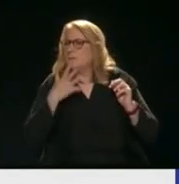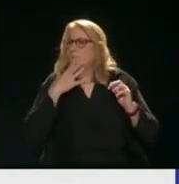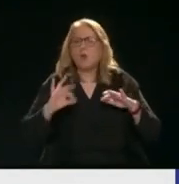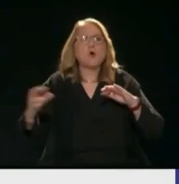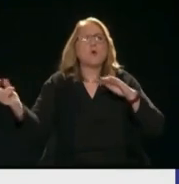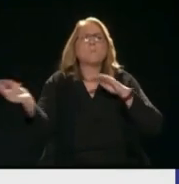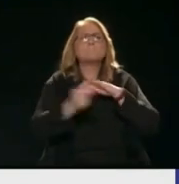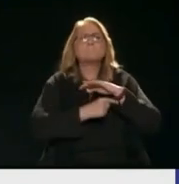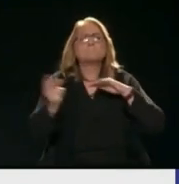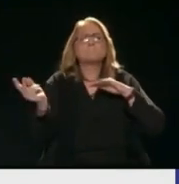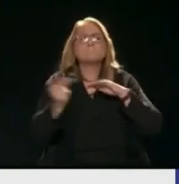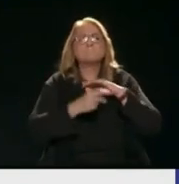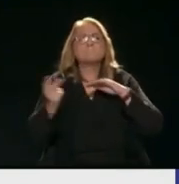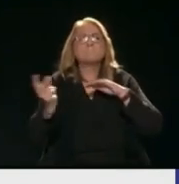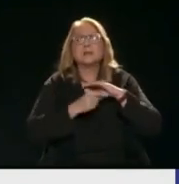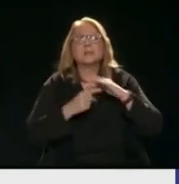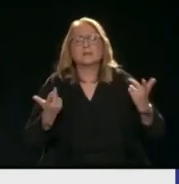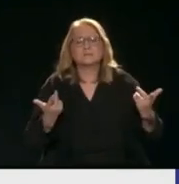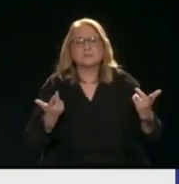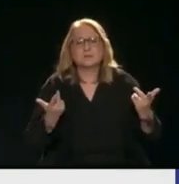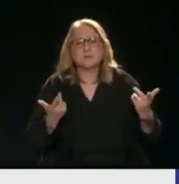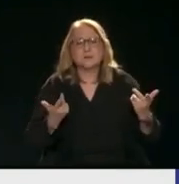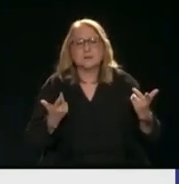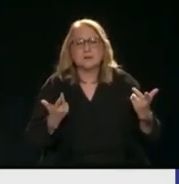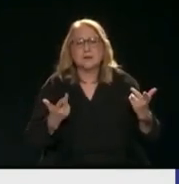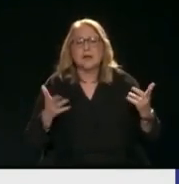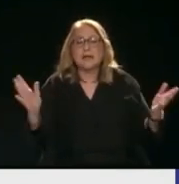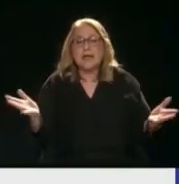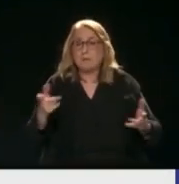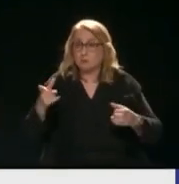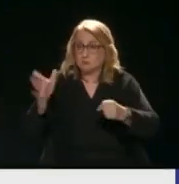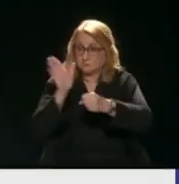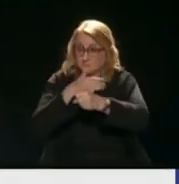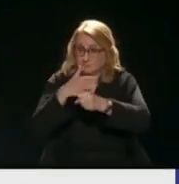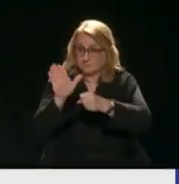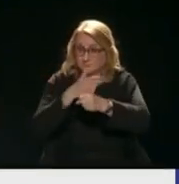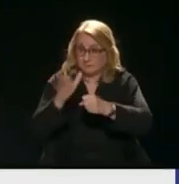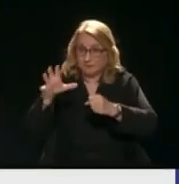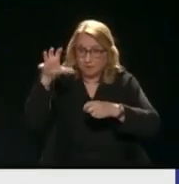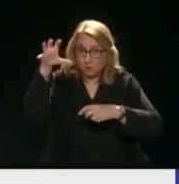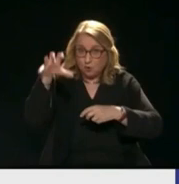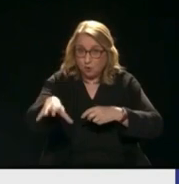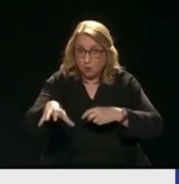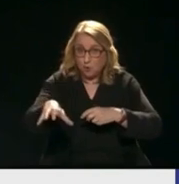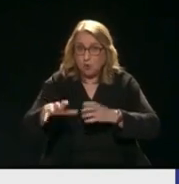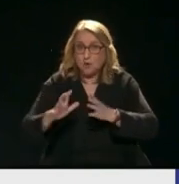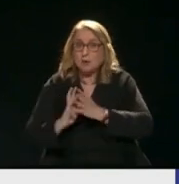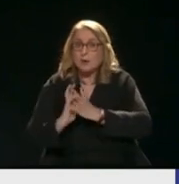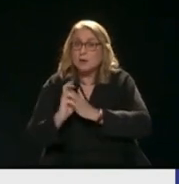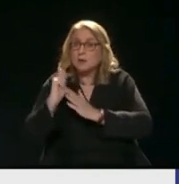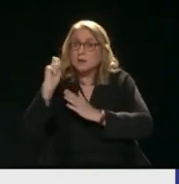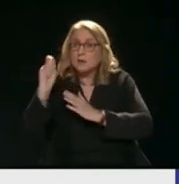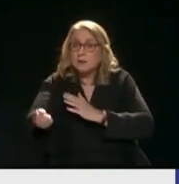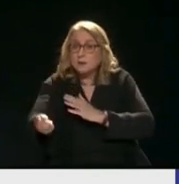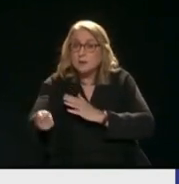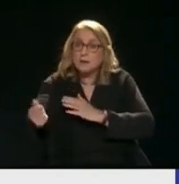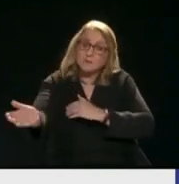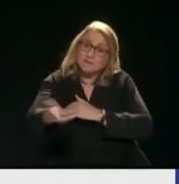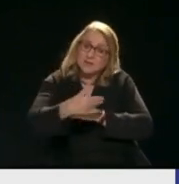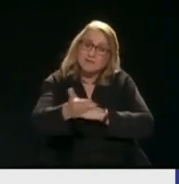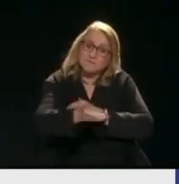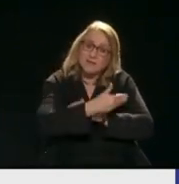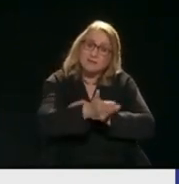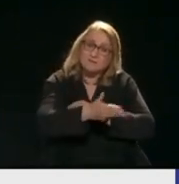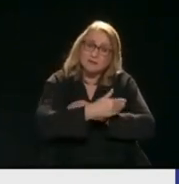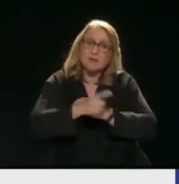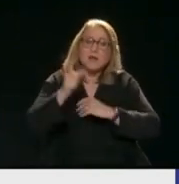Γιατί δεν έχει να φάει Άλλο κάποιος του κατέστρεψε την χώρα Και κάποιος τον πληρώνει να έρθει μέχρι εδώ Γιατί αυτός παίρνει και ένα δολάριο την ημέρα Και αν βρει δουλειά Άρα αυτός δεν